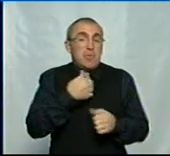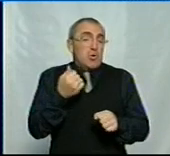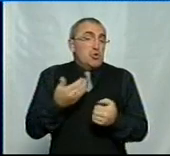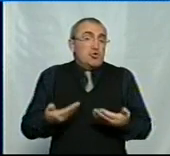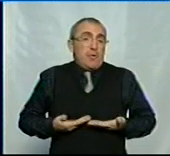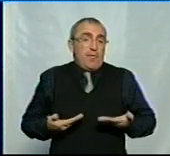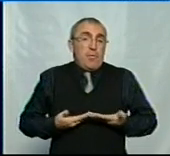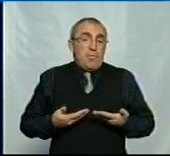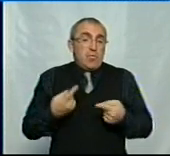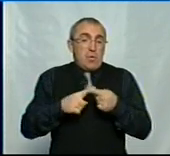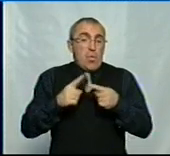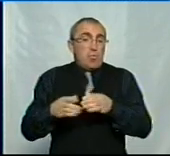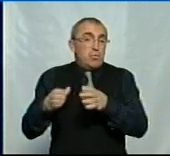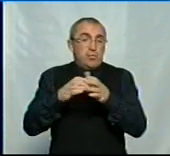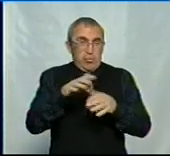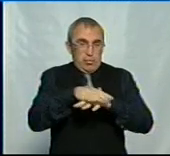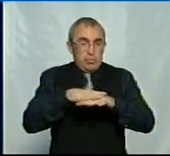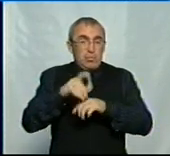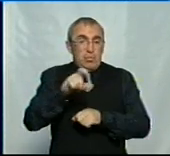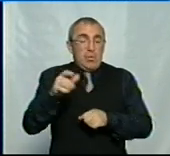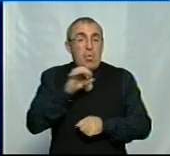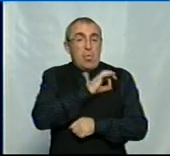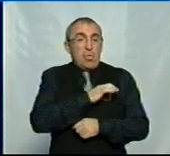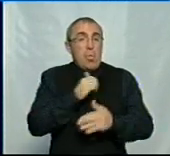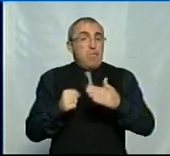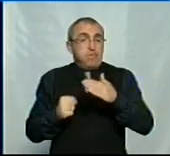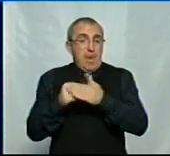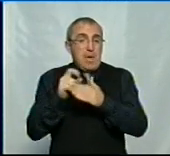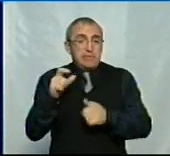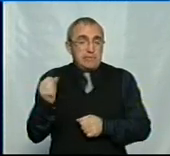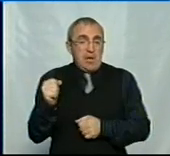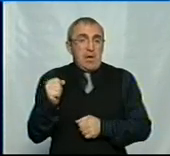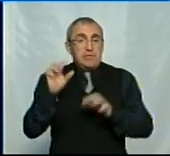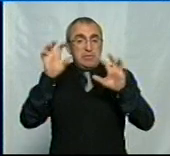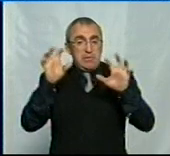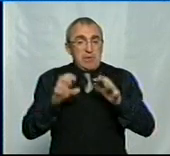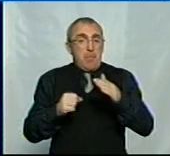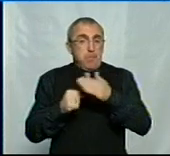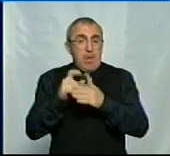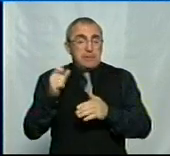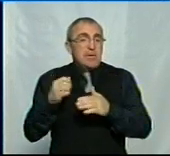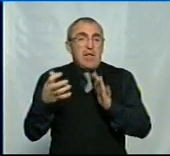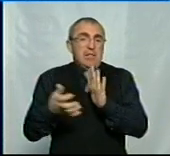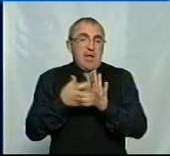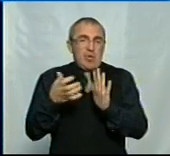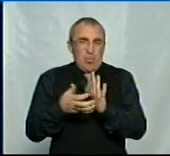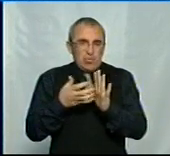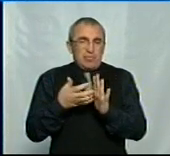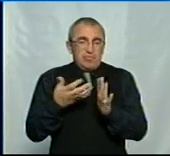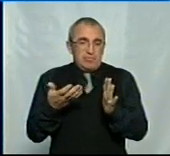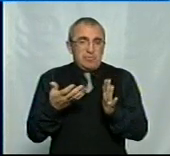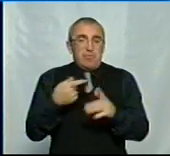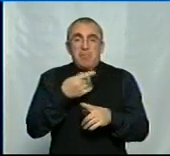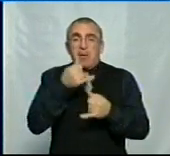вами в такому суспільстві, де юридична база і законодавча база недосконала. Тому ми